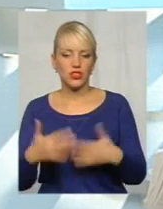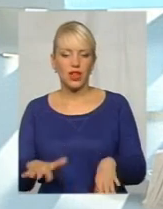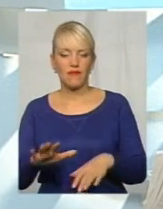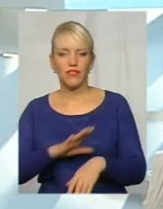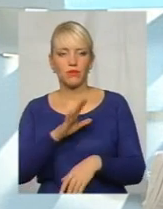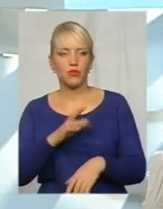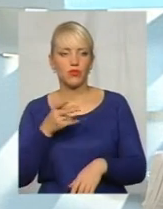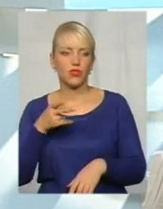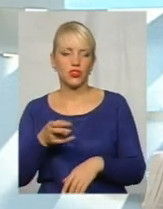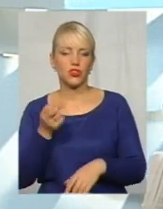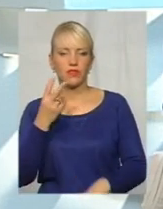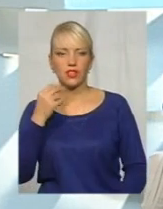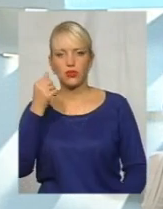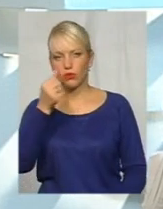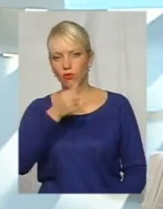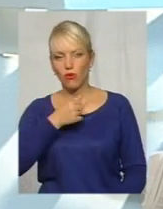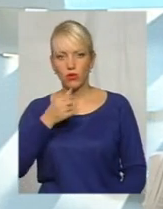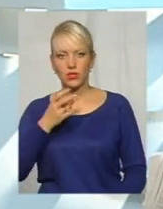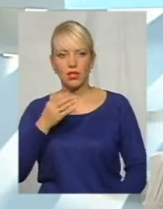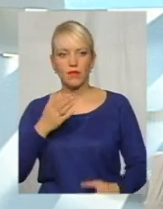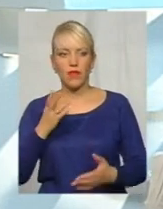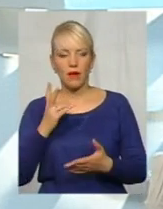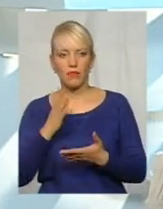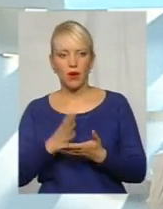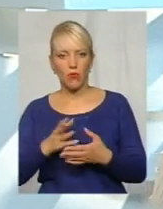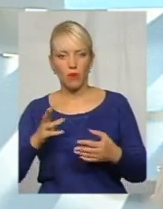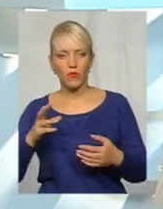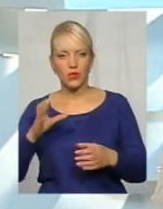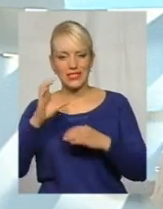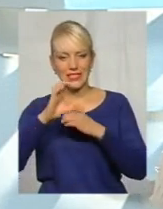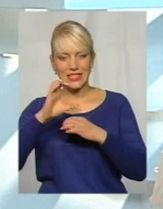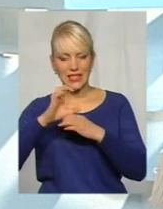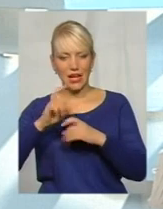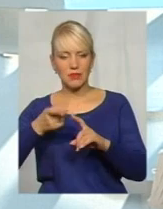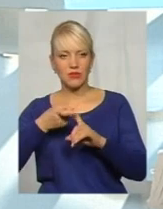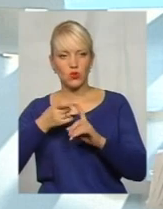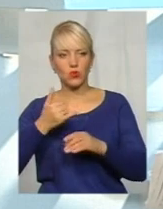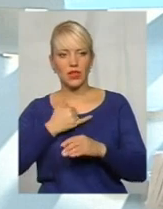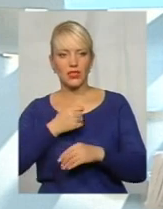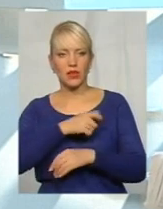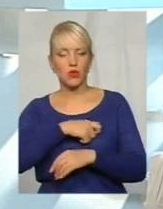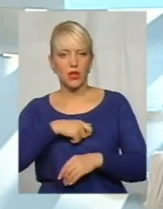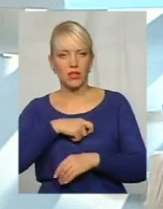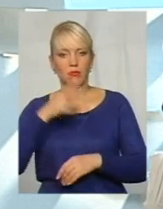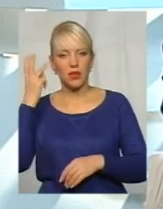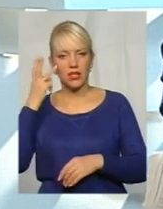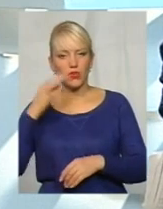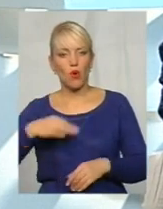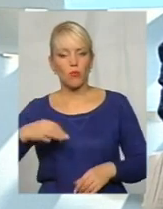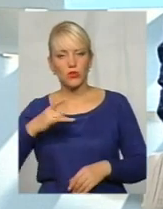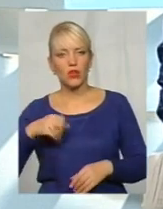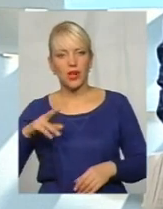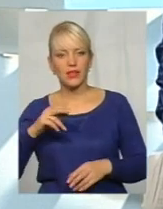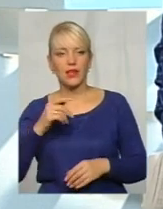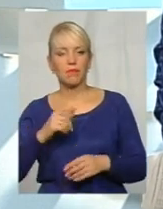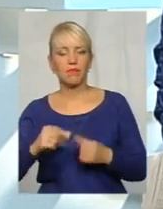2012 році? На прямому скайп-зв'язку у нас депутат Хмельницької обласної ради, підприємець із